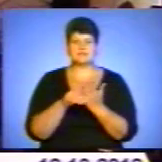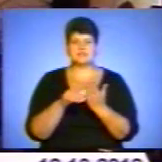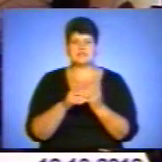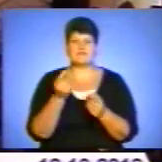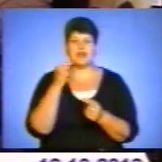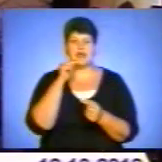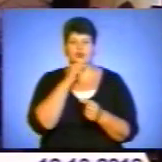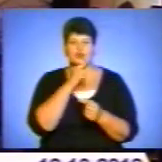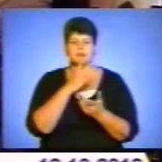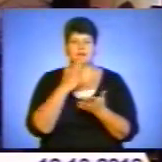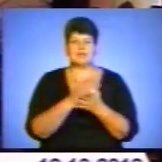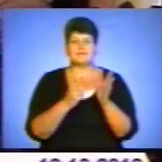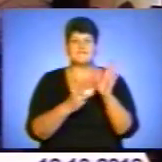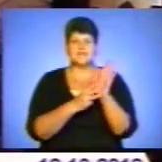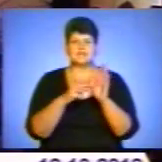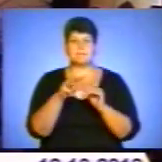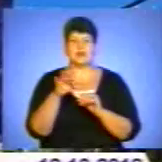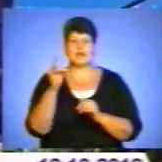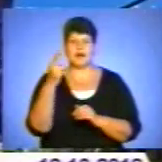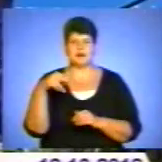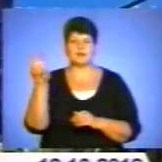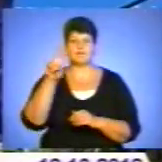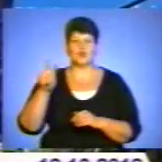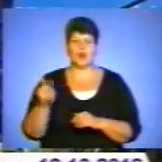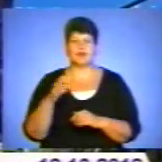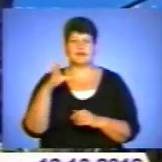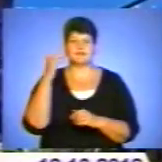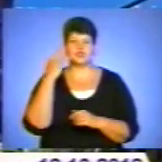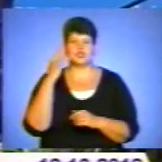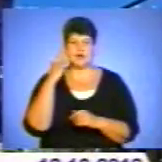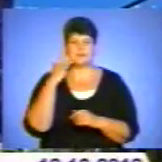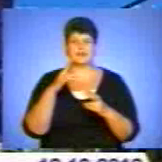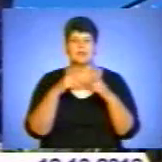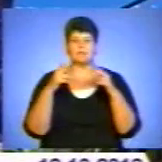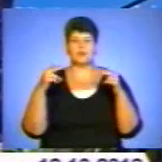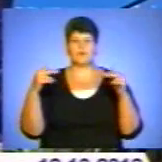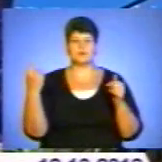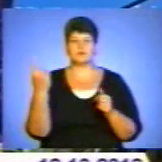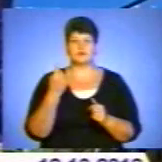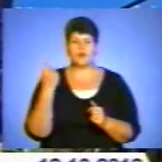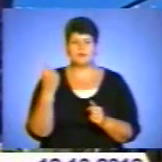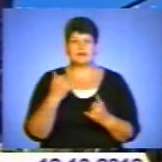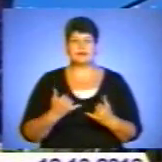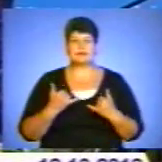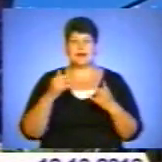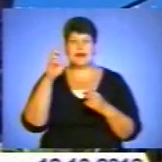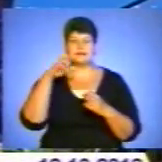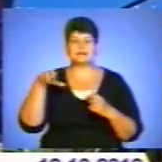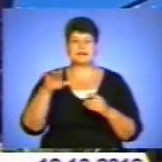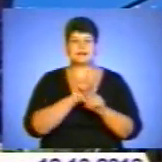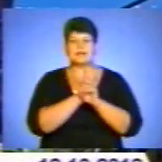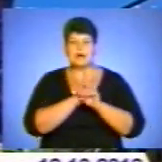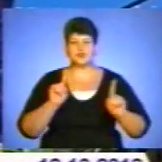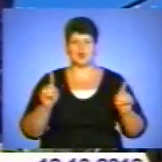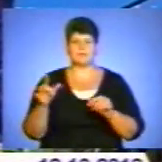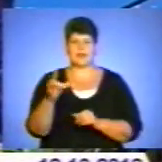яких складає понад 8 мільярдів доларів США. Дніпропетровщина, Дніпропетровська область для країни – це особий